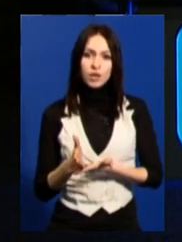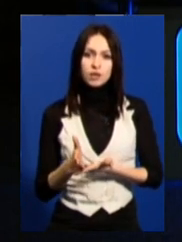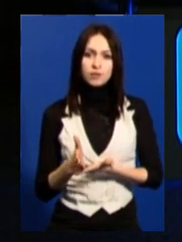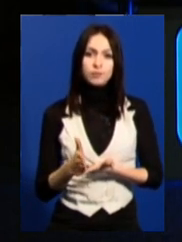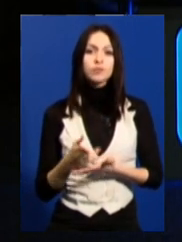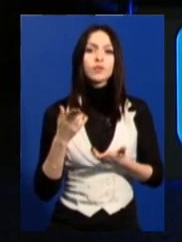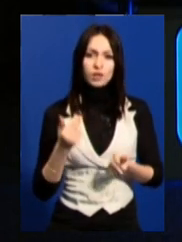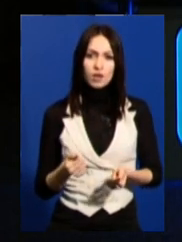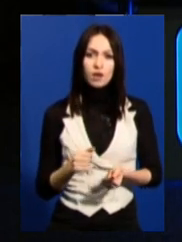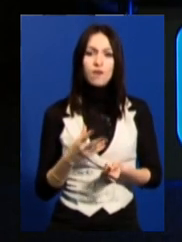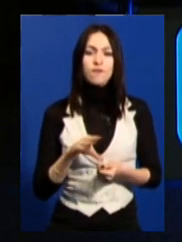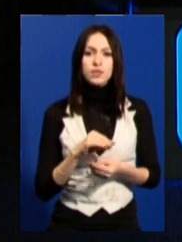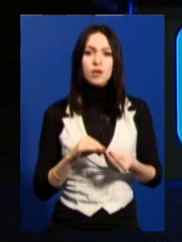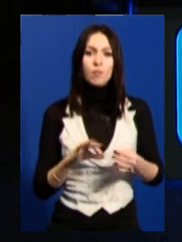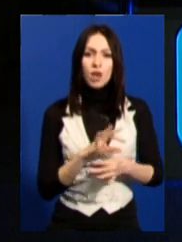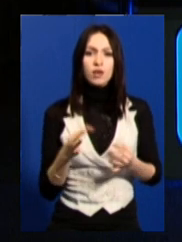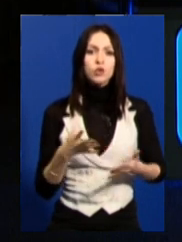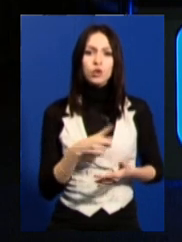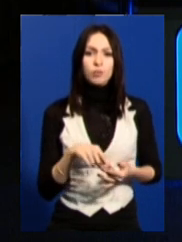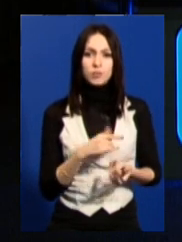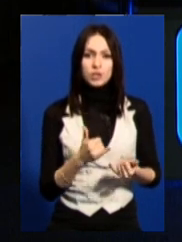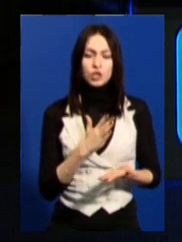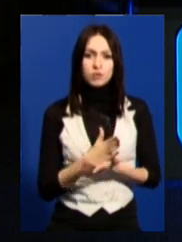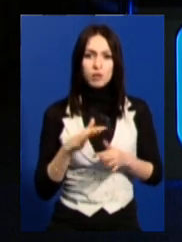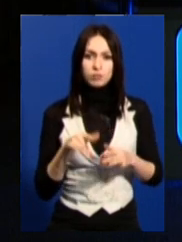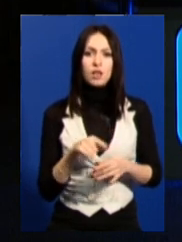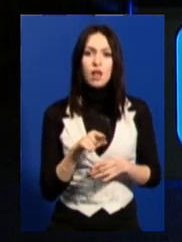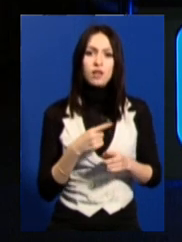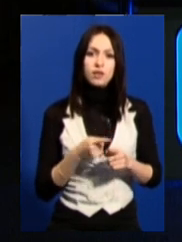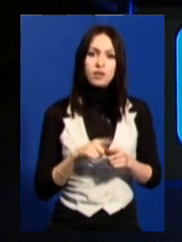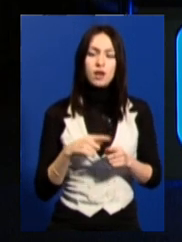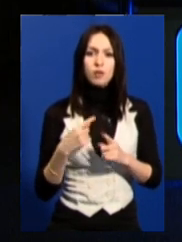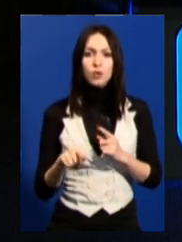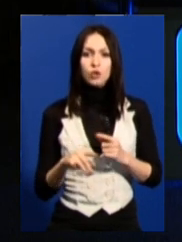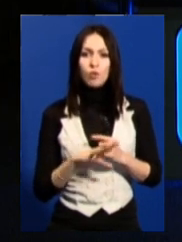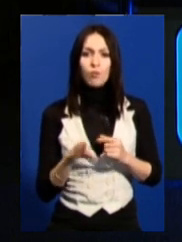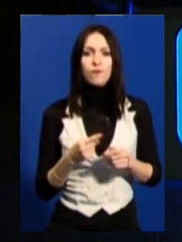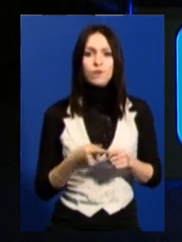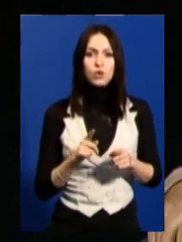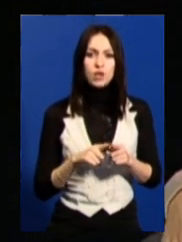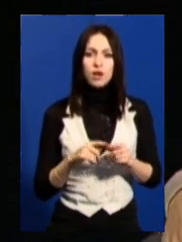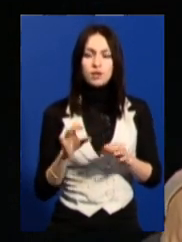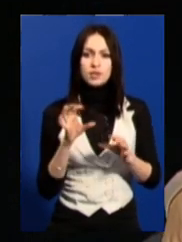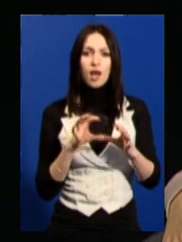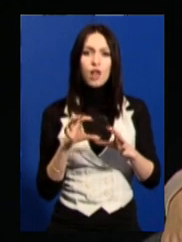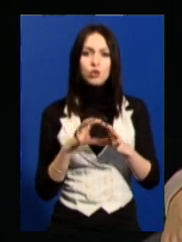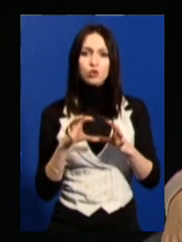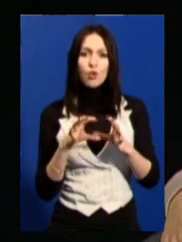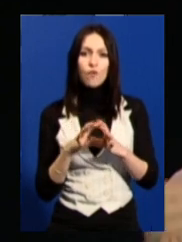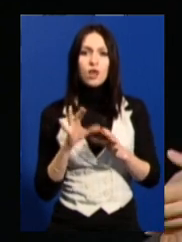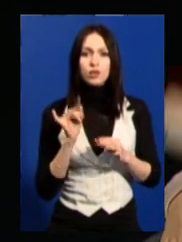безперечно. В принципі, всі проєкти, з якими ми зараз маємо справу, вони так чи інакше, всі так закільцовані. І,